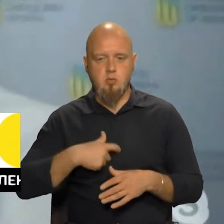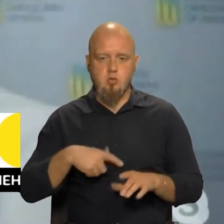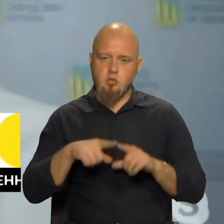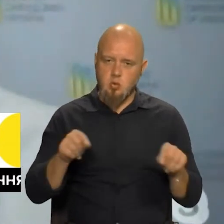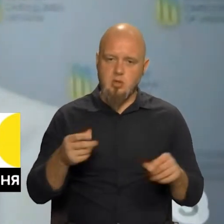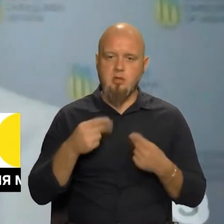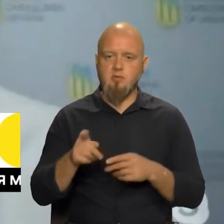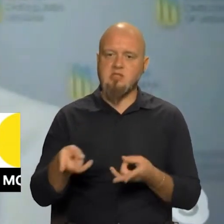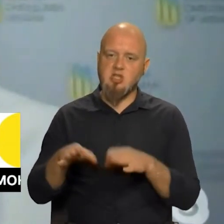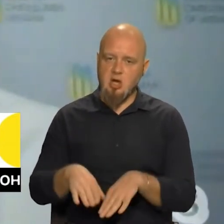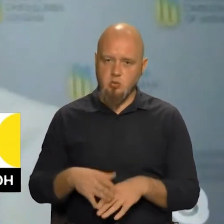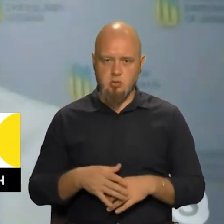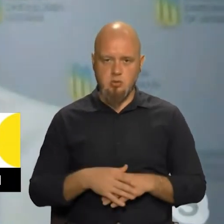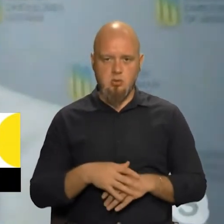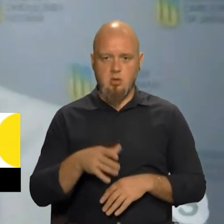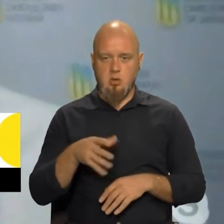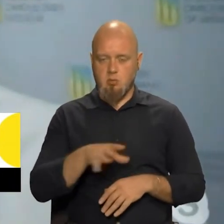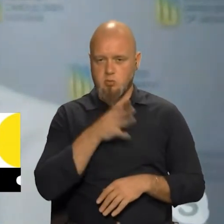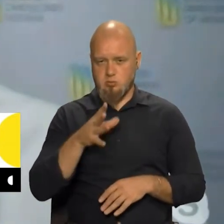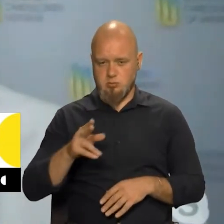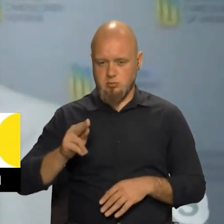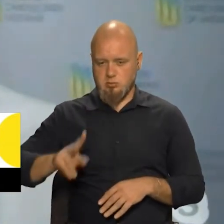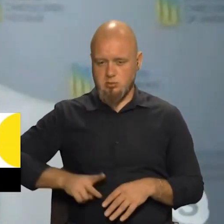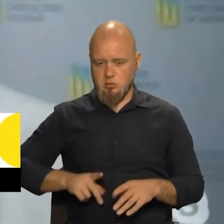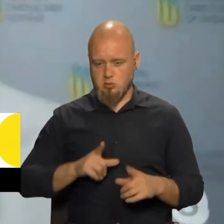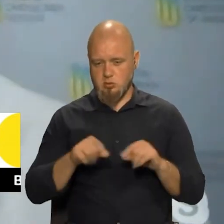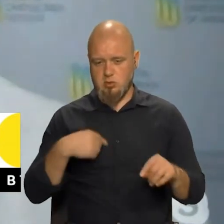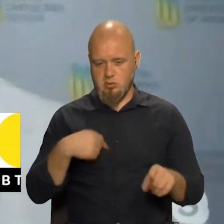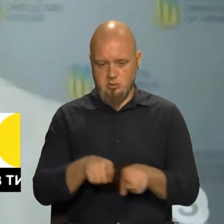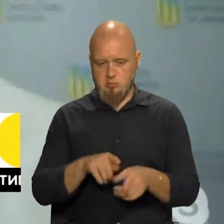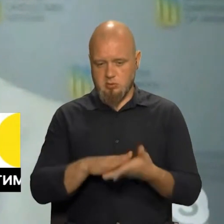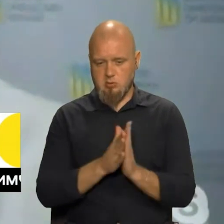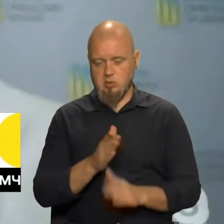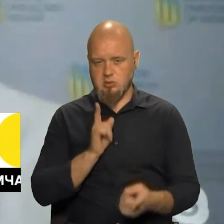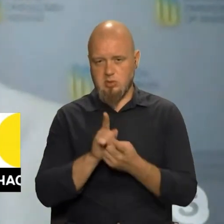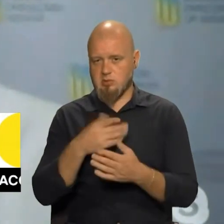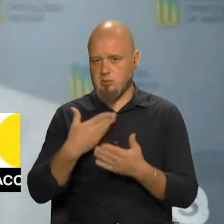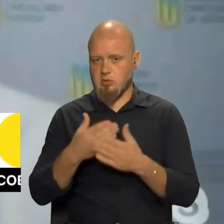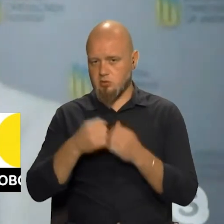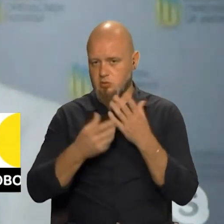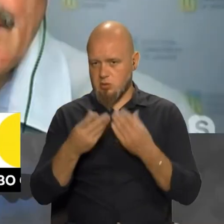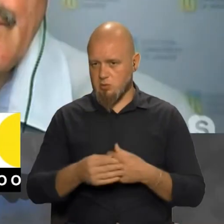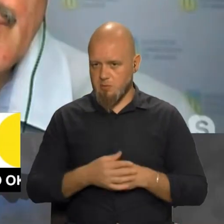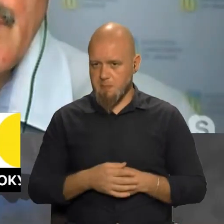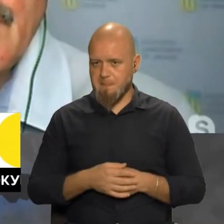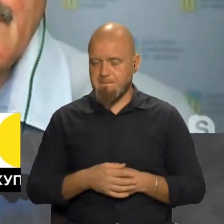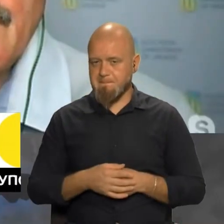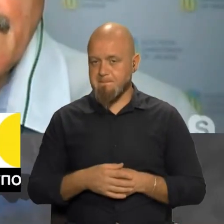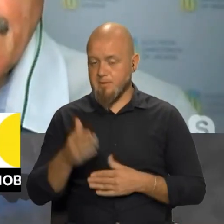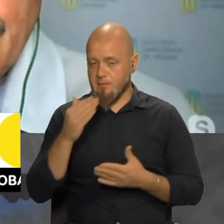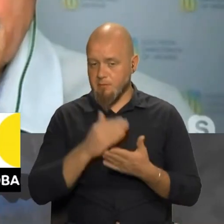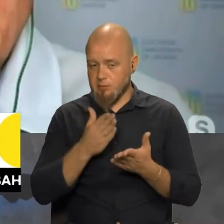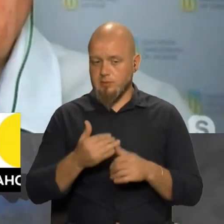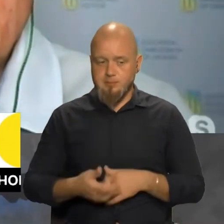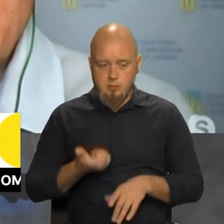школи. Де вони їх залишають. Будучи директором школи, я з такими ситуаціями стикався практично щоденно. Дуже